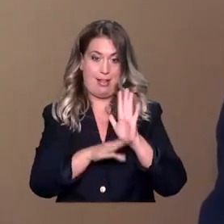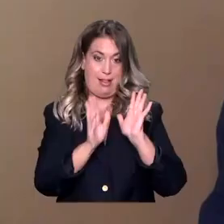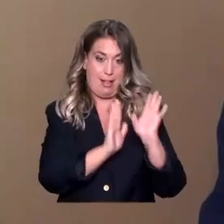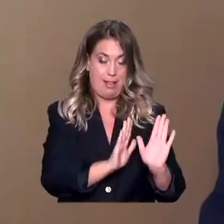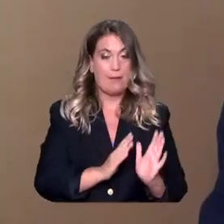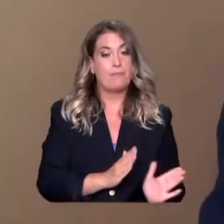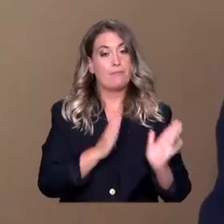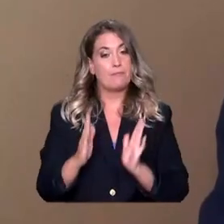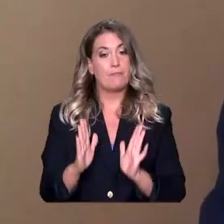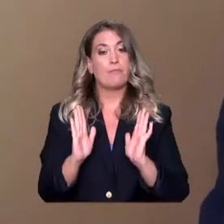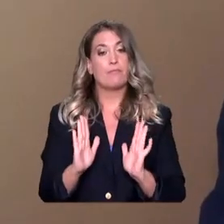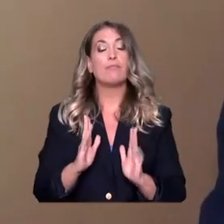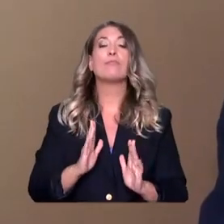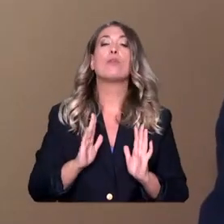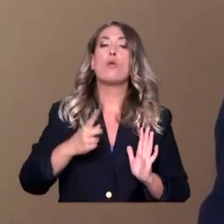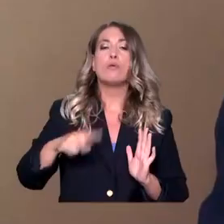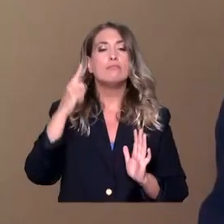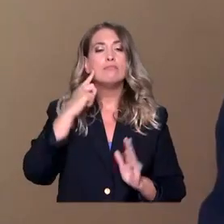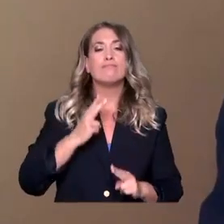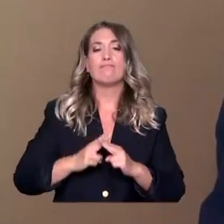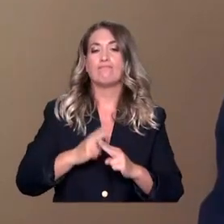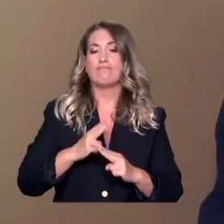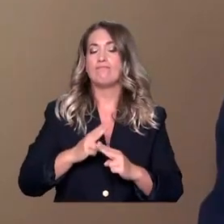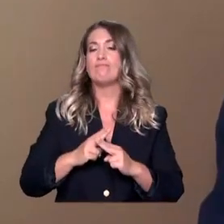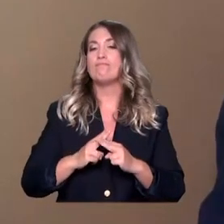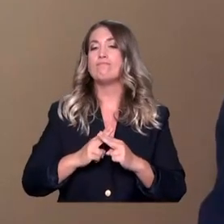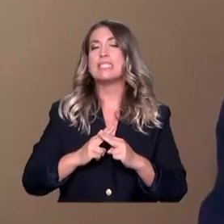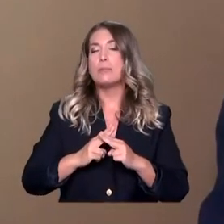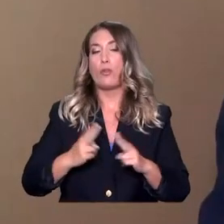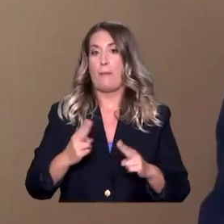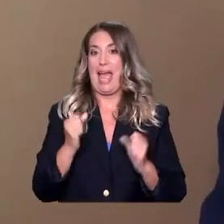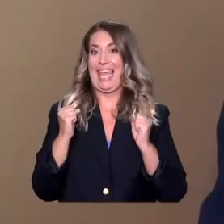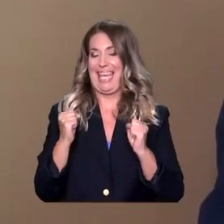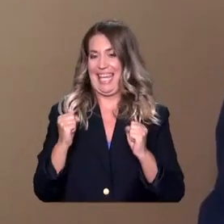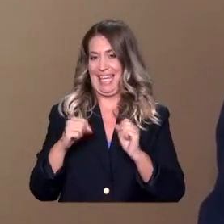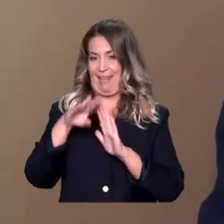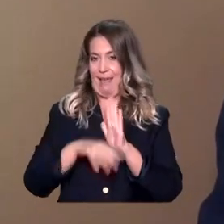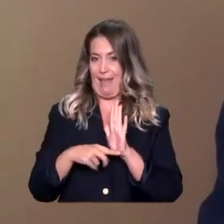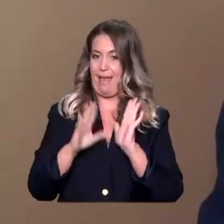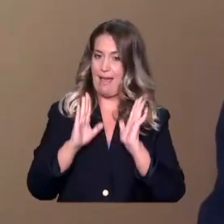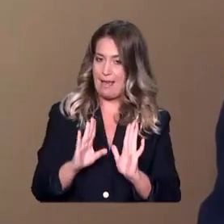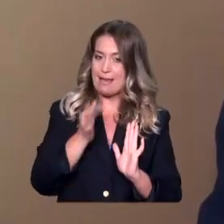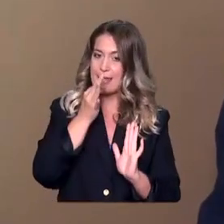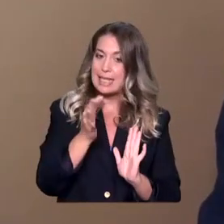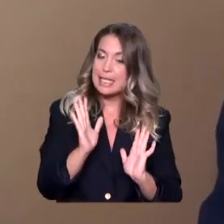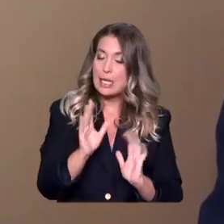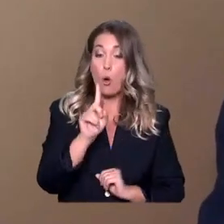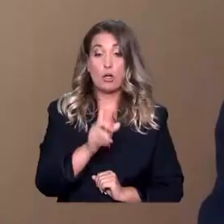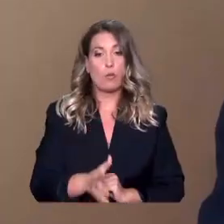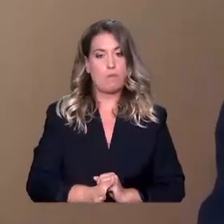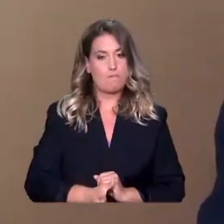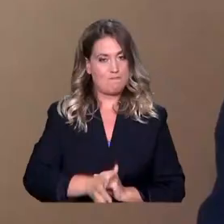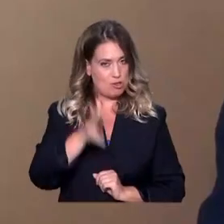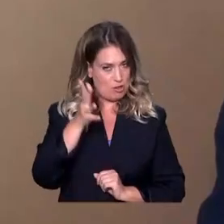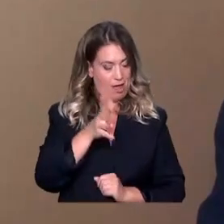έχει ένα ρόλο. Θα ακούσουμε πολύ ενδιαφέρον ομιλία του κυρίου Πρωθυπουργού. Αυτό που μπορώ να σας πω είναι ότι ο Κυριάκος Μητσοτάκης αυτά πέντε